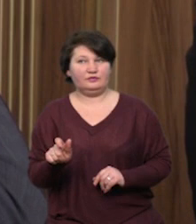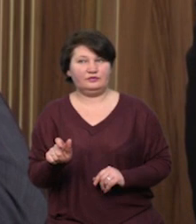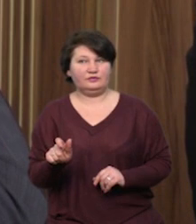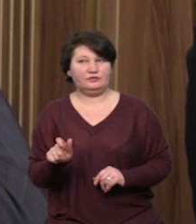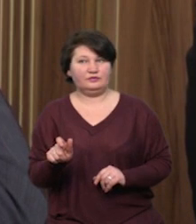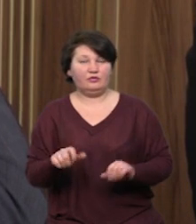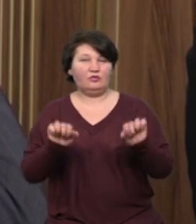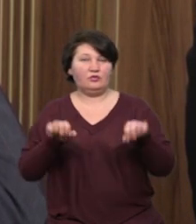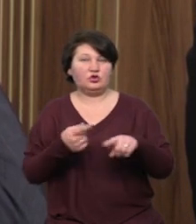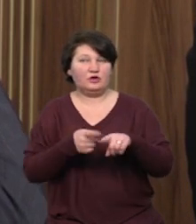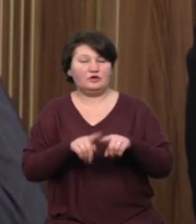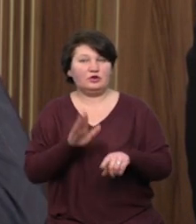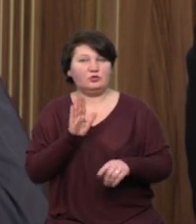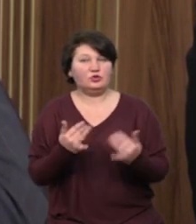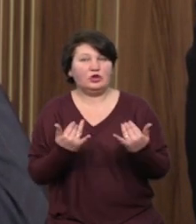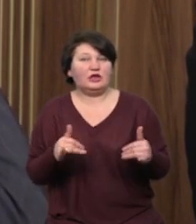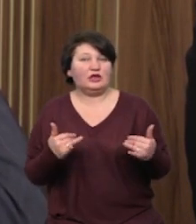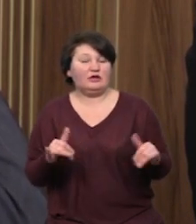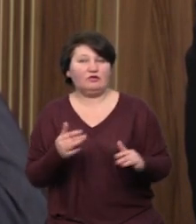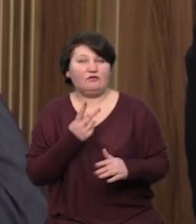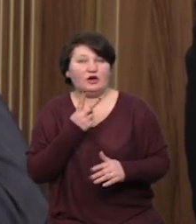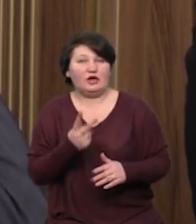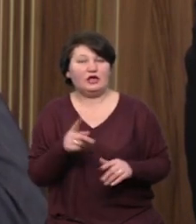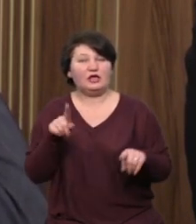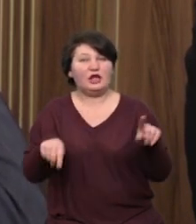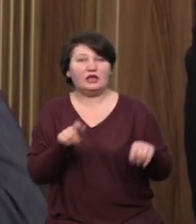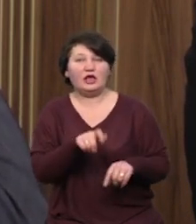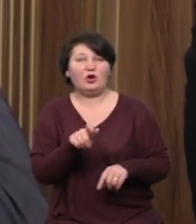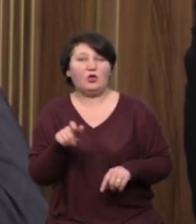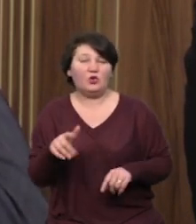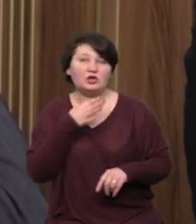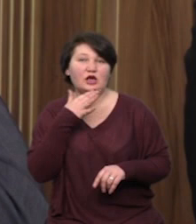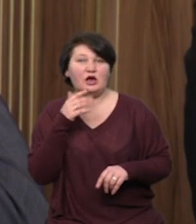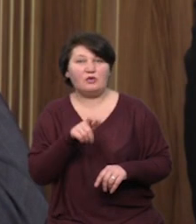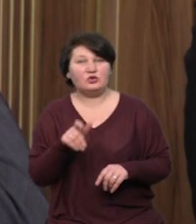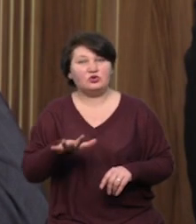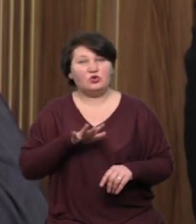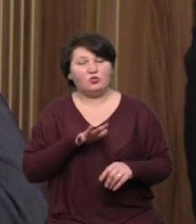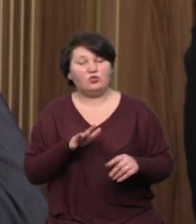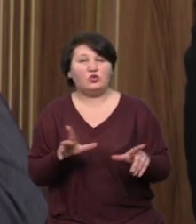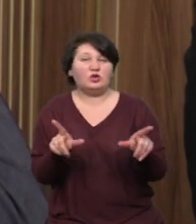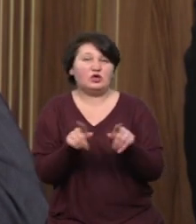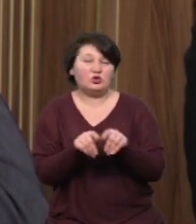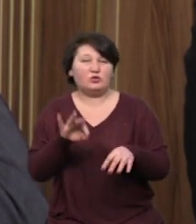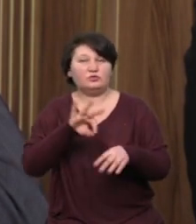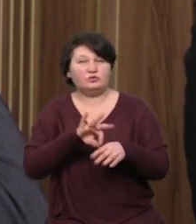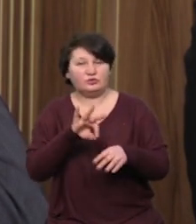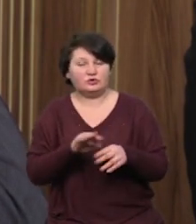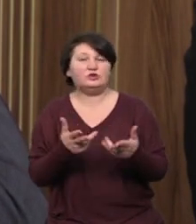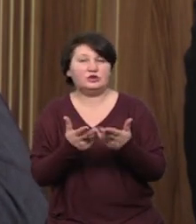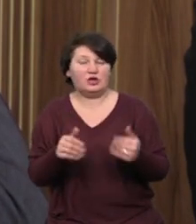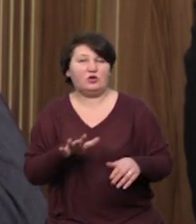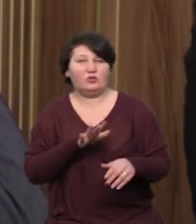Можливо, це буде трохи дивно виглядати для багатьох, що там дійсно були супутні захворювання, але так, були супутні захворювання,